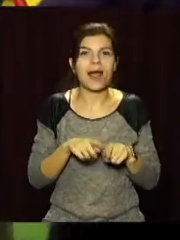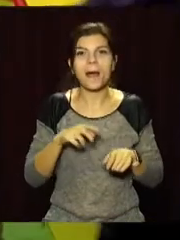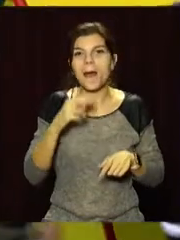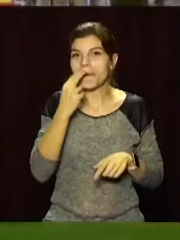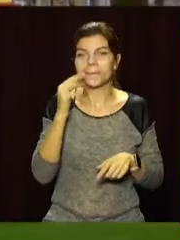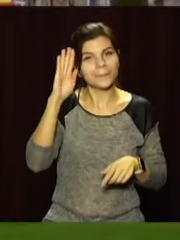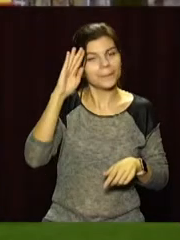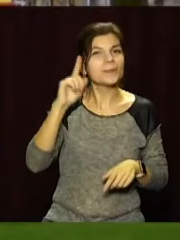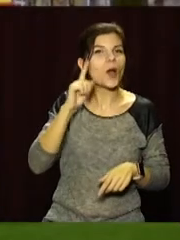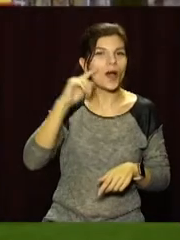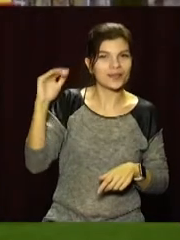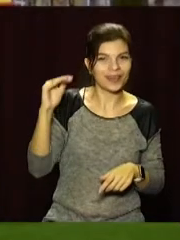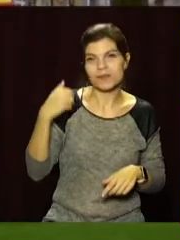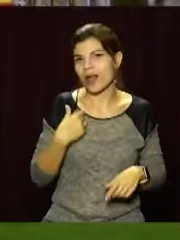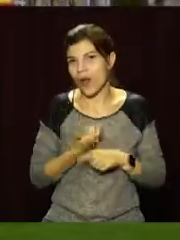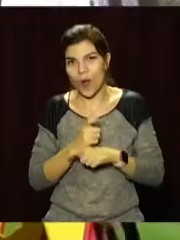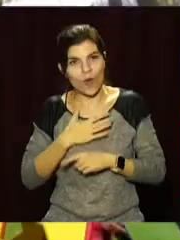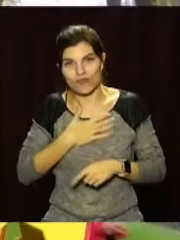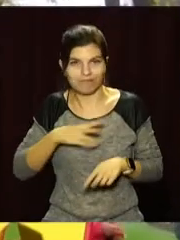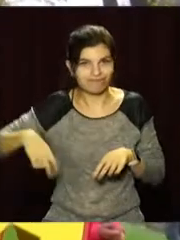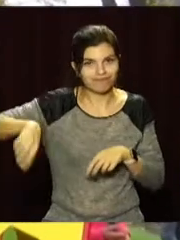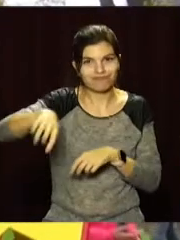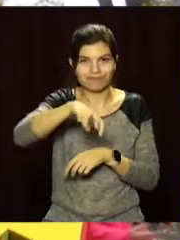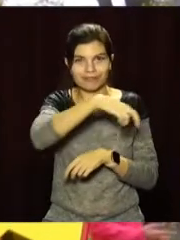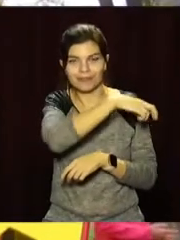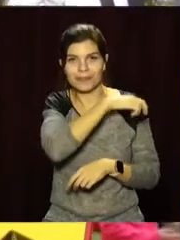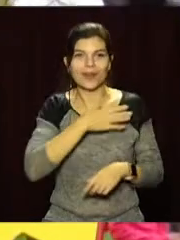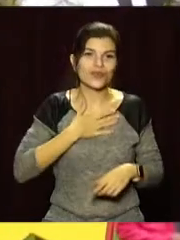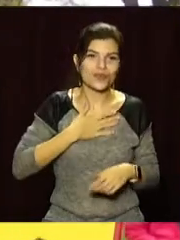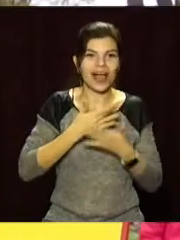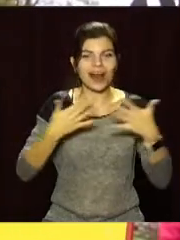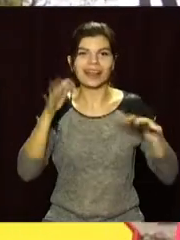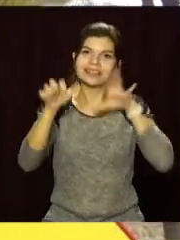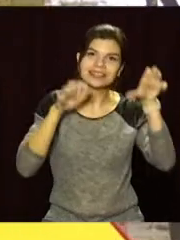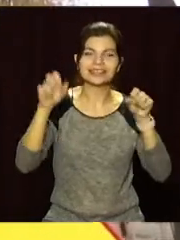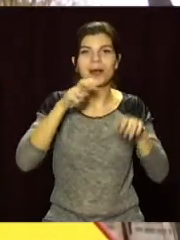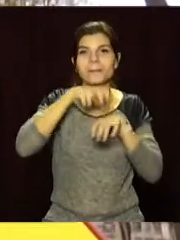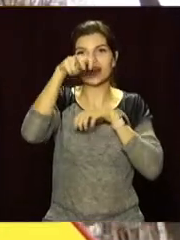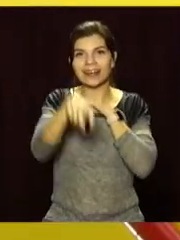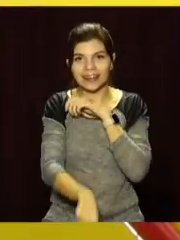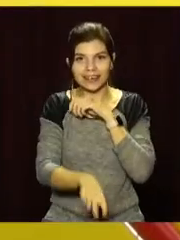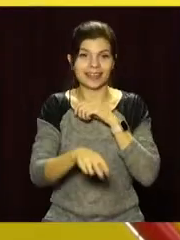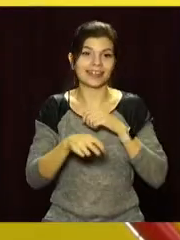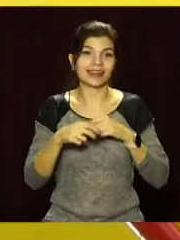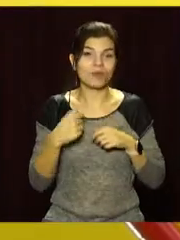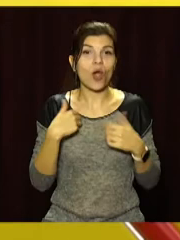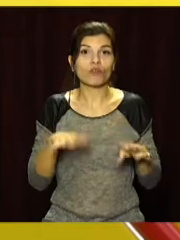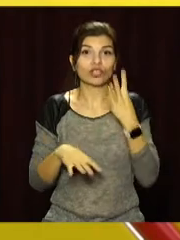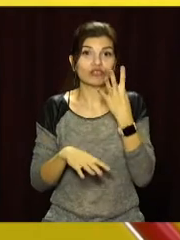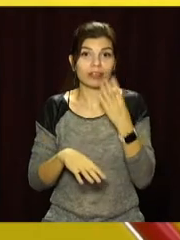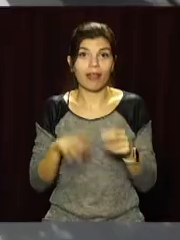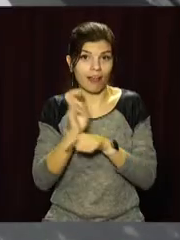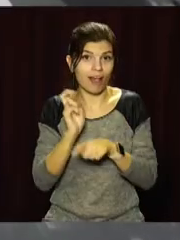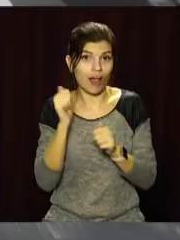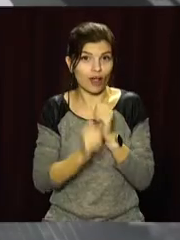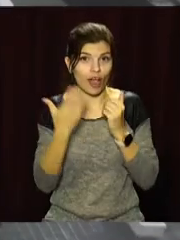подходит, потому що ми дуже любимо всякі руки на них виконять, прыгати з них. Ми вже чотири дні підряд сюди